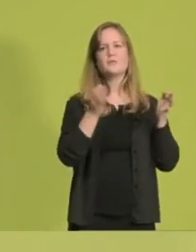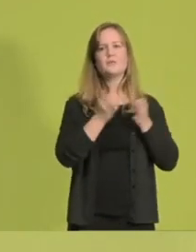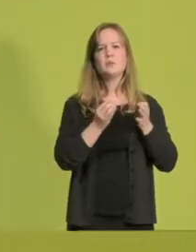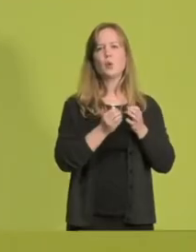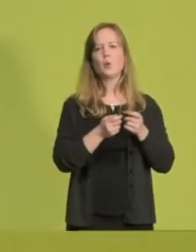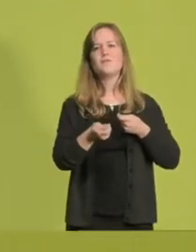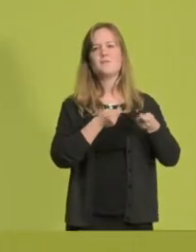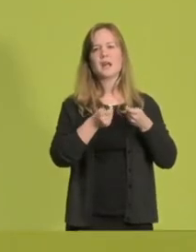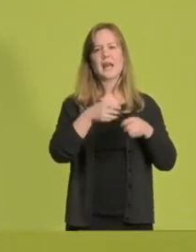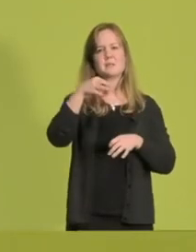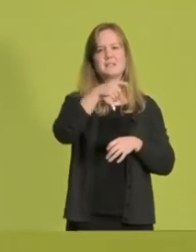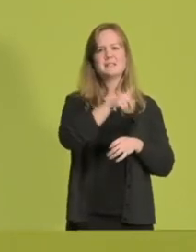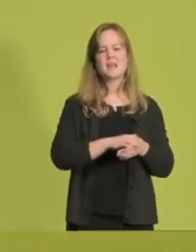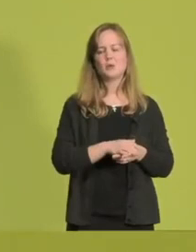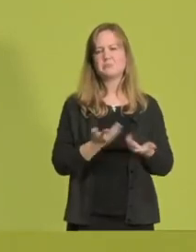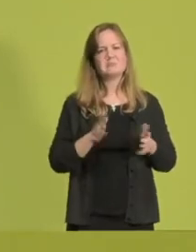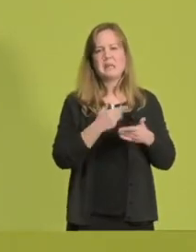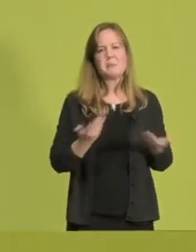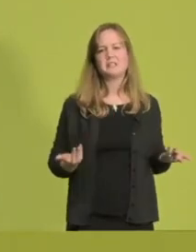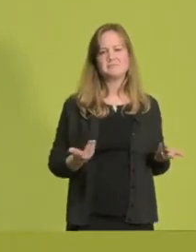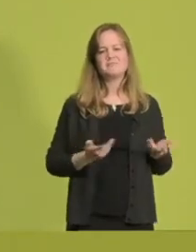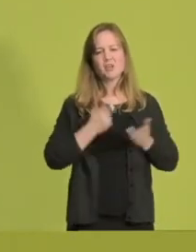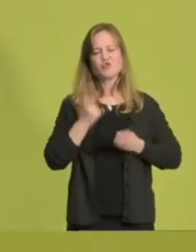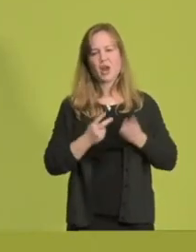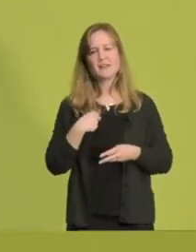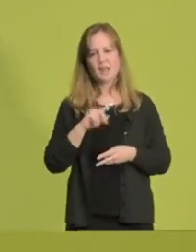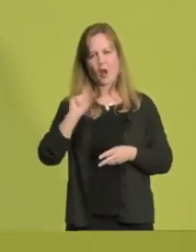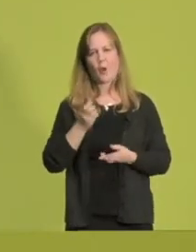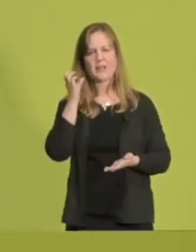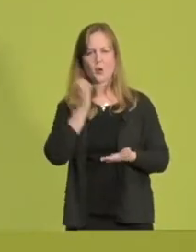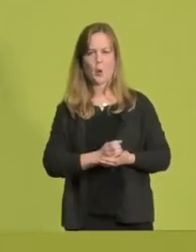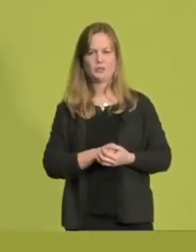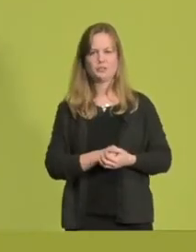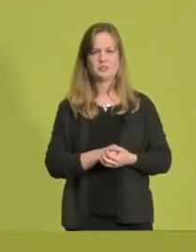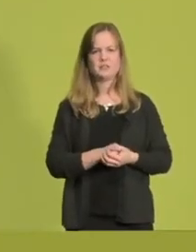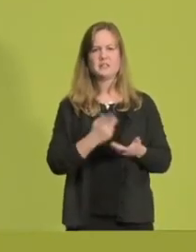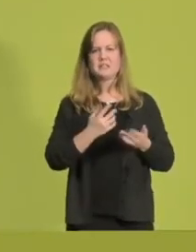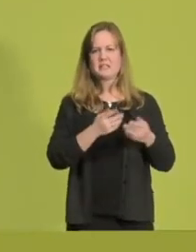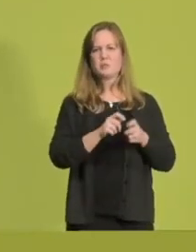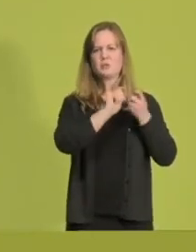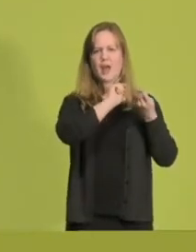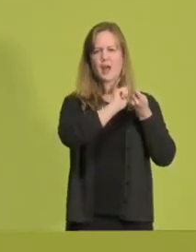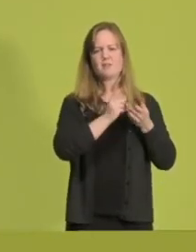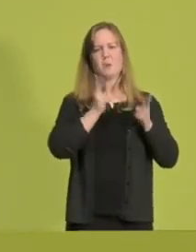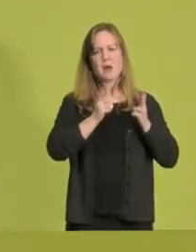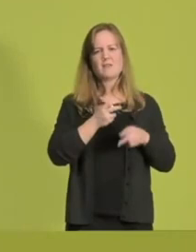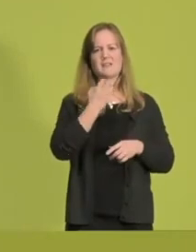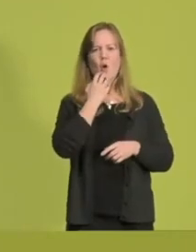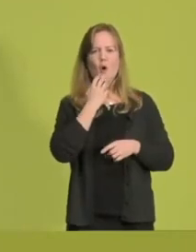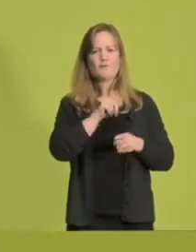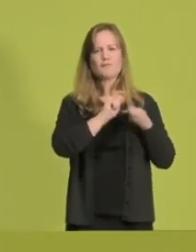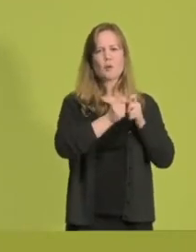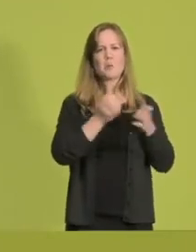auch. Nach zwölf Jahren CSU-Wahnsinn wäre ein grüner Minister, eine Ministerin, ein angemessenes Kontrastprogramm gewesen. Aber ich will ganz